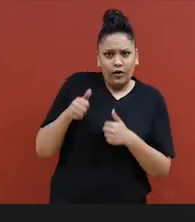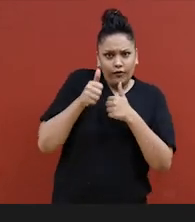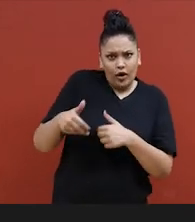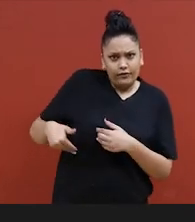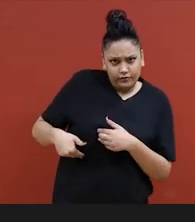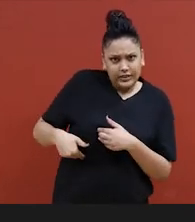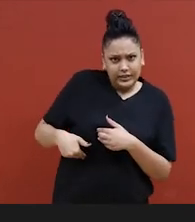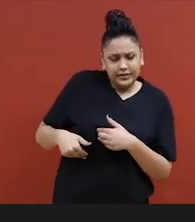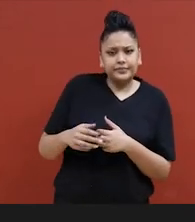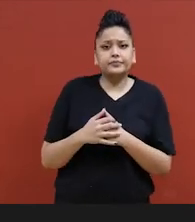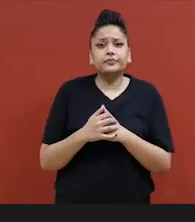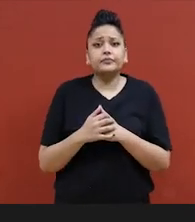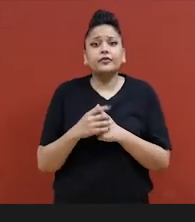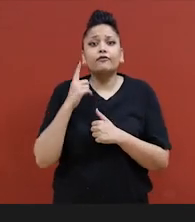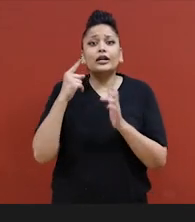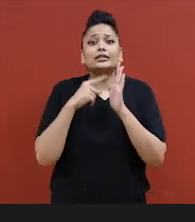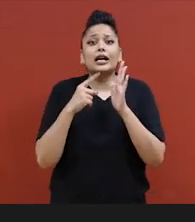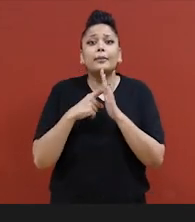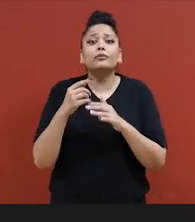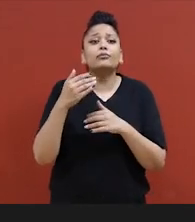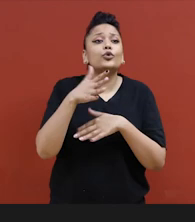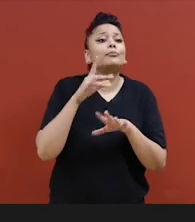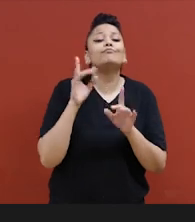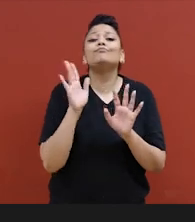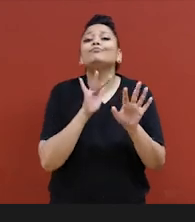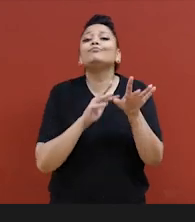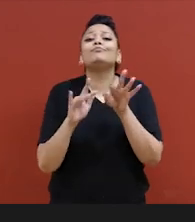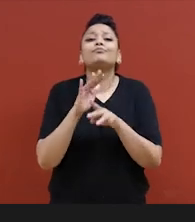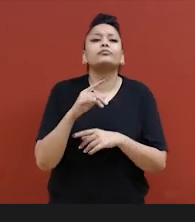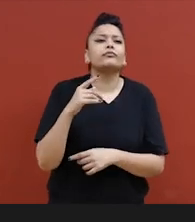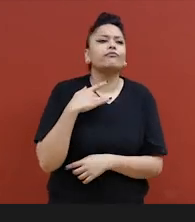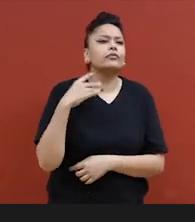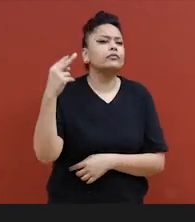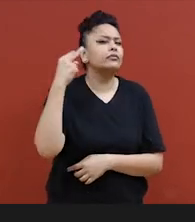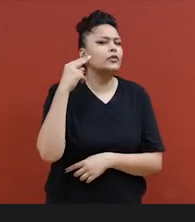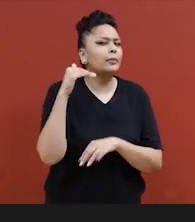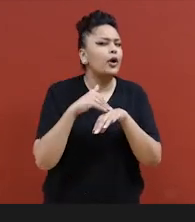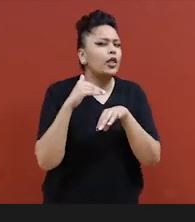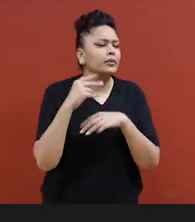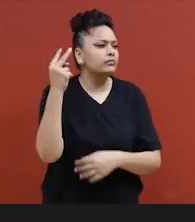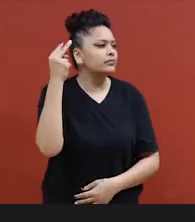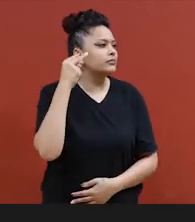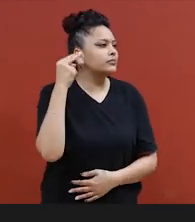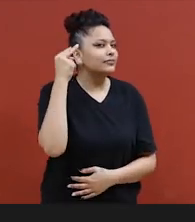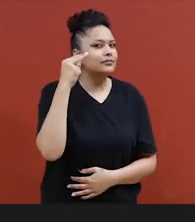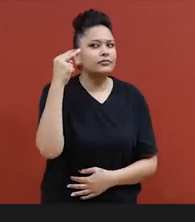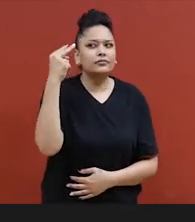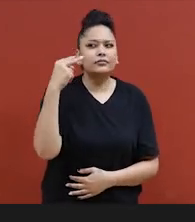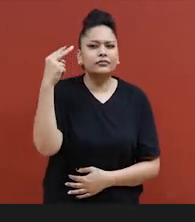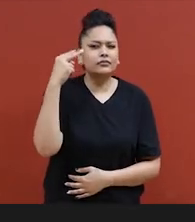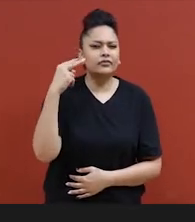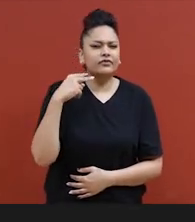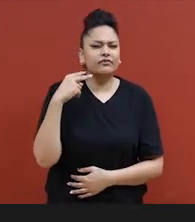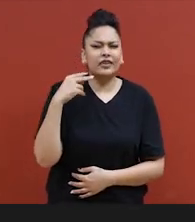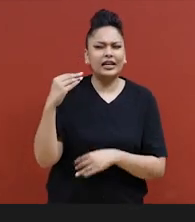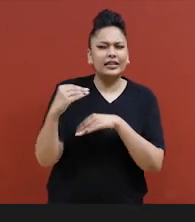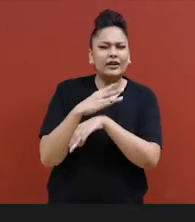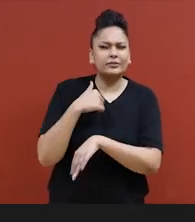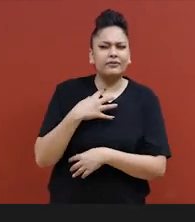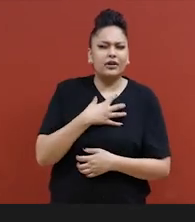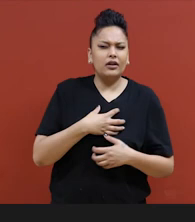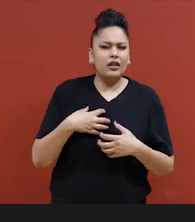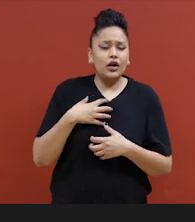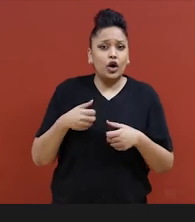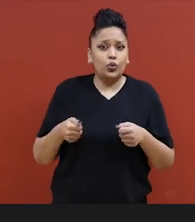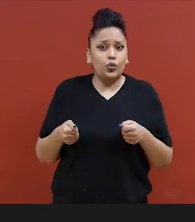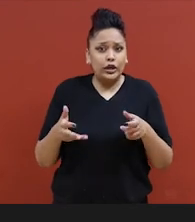Écoute ton corps, par exemple. Si tu es dans une pièce et que quelqu'un te dévisage trop ou si tu conduis ou tu marches dans la rue et que la personne derrière toi se